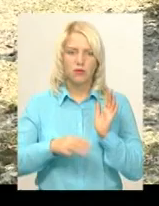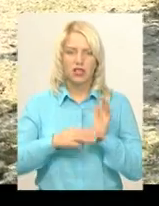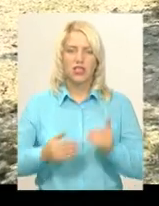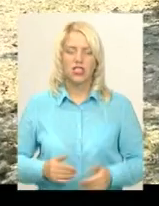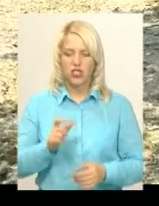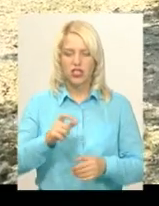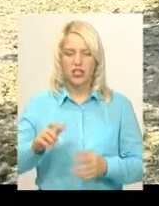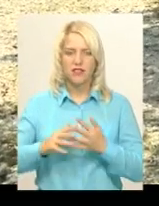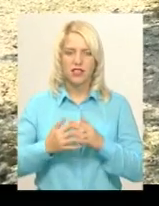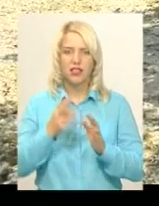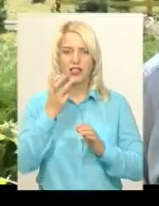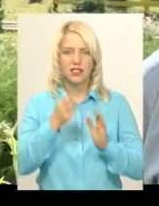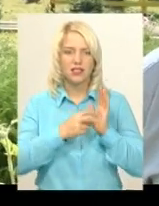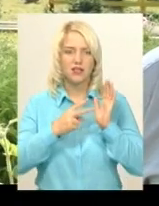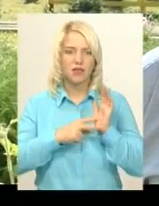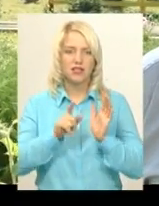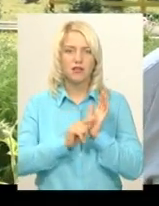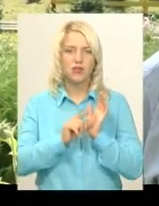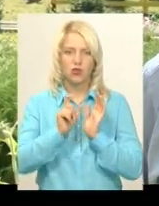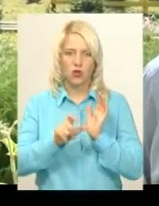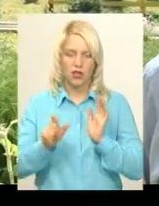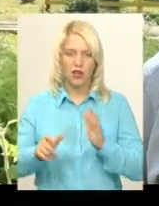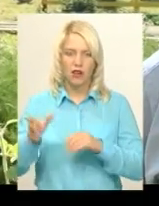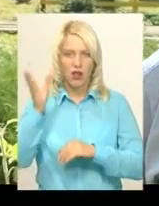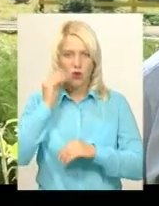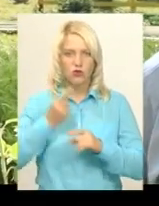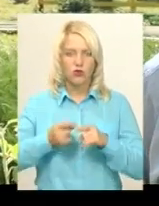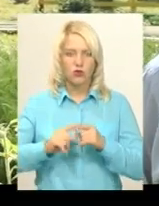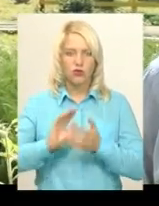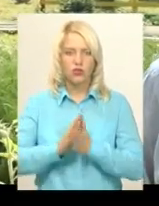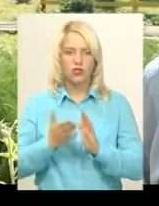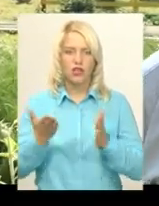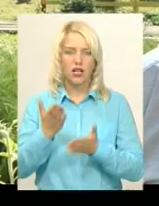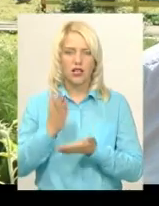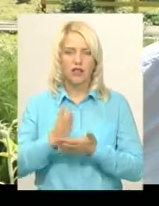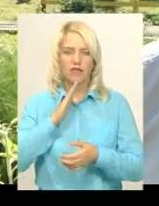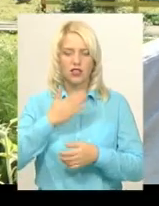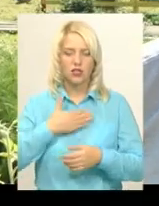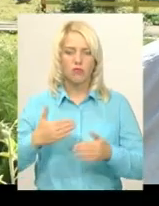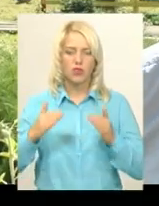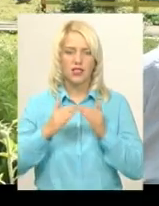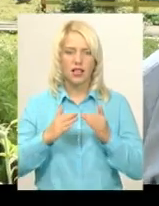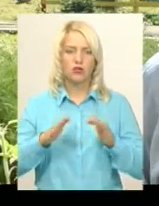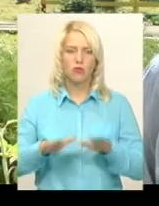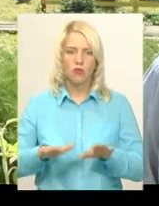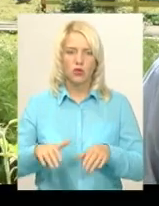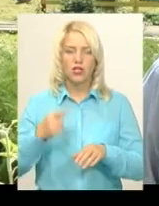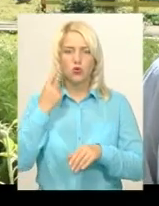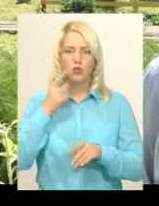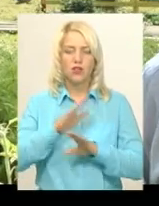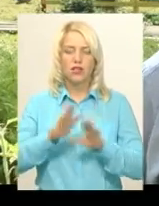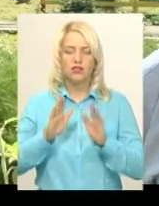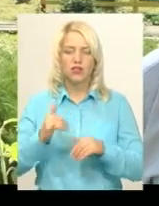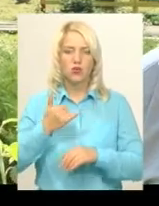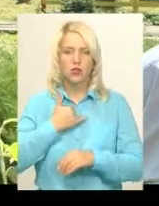села 317 пенсіонери. Враховуючи ту ситуацію, яка в нас складається зараз в населеному пункті, думаю, що це не тільки в нас, в зв